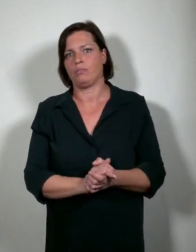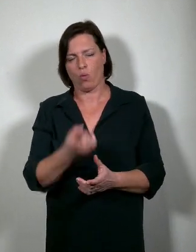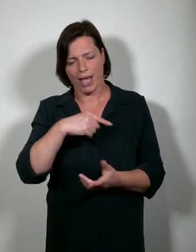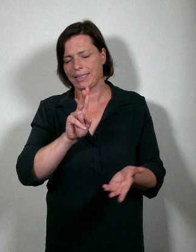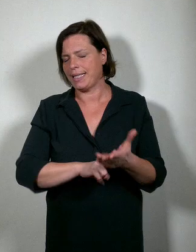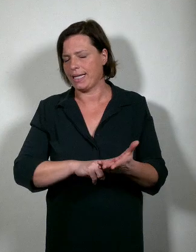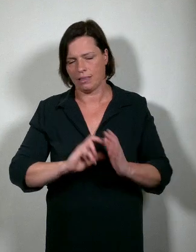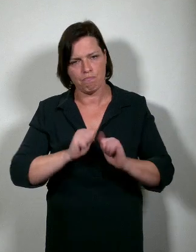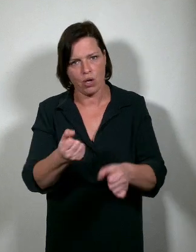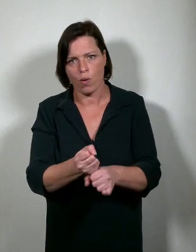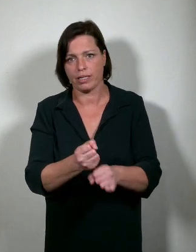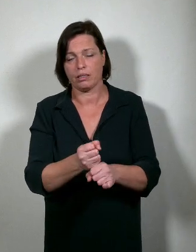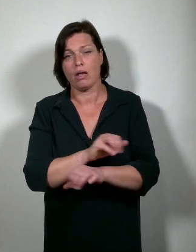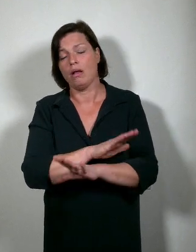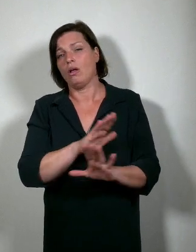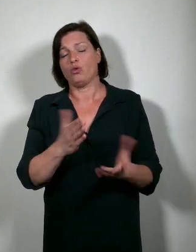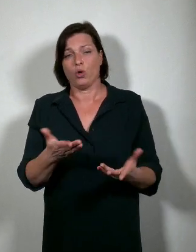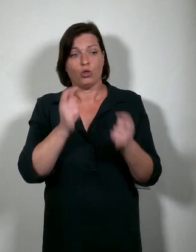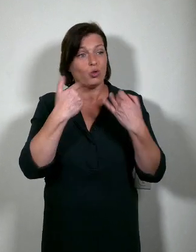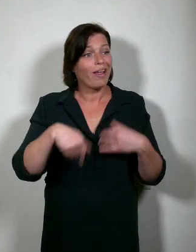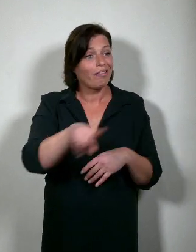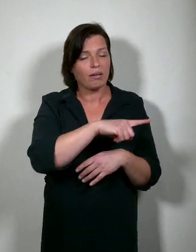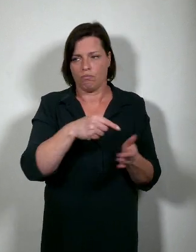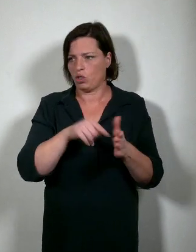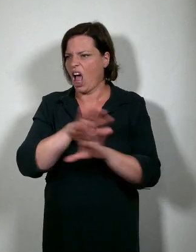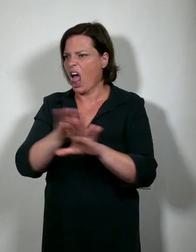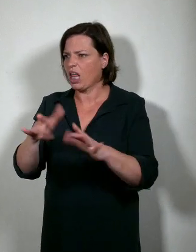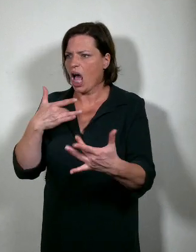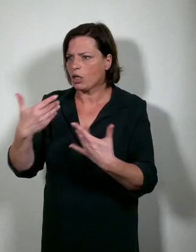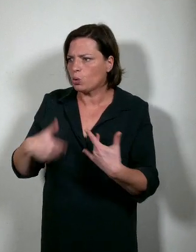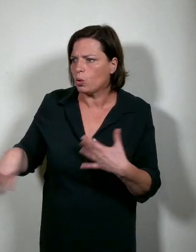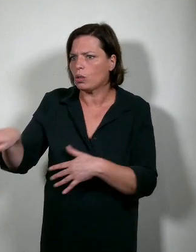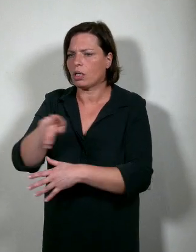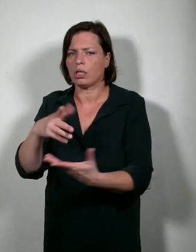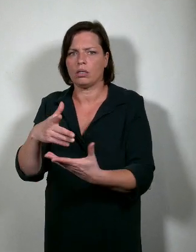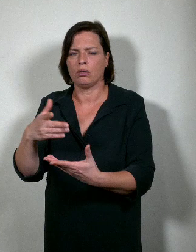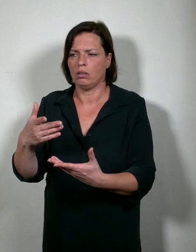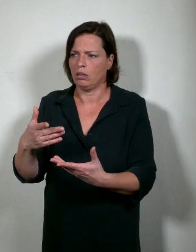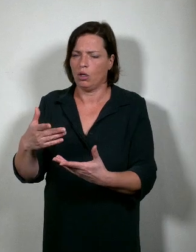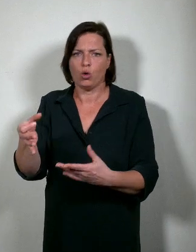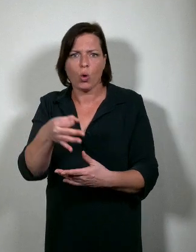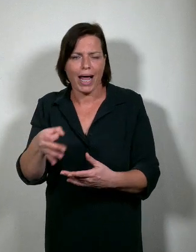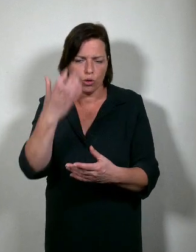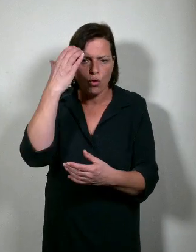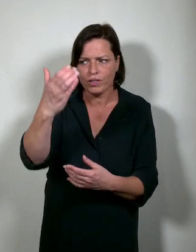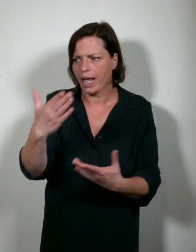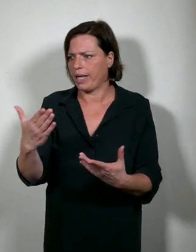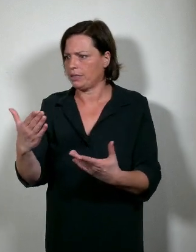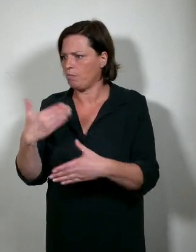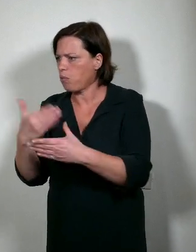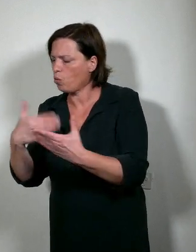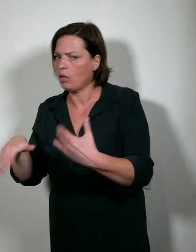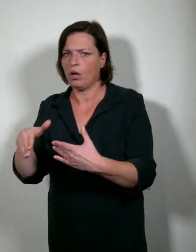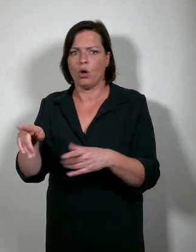Alle betrokken actoren in de bouw en andere sectoren, lokale overheden en de Vlaamse overheid